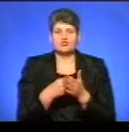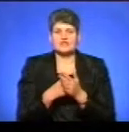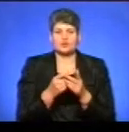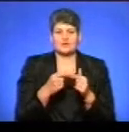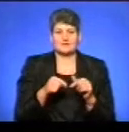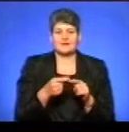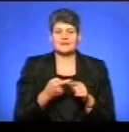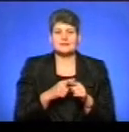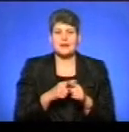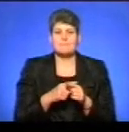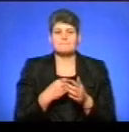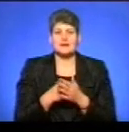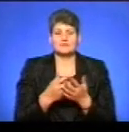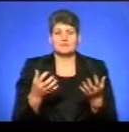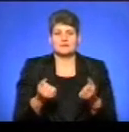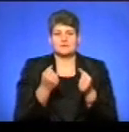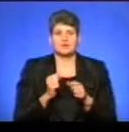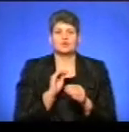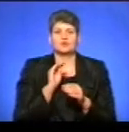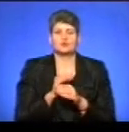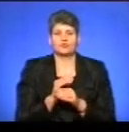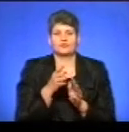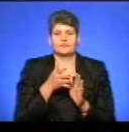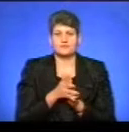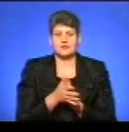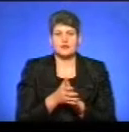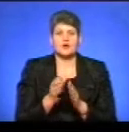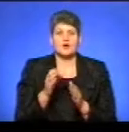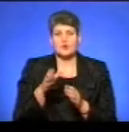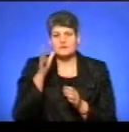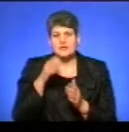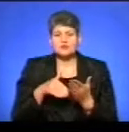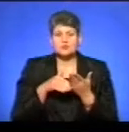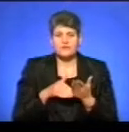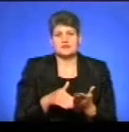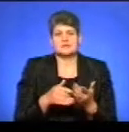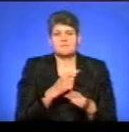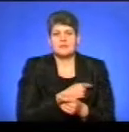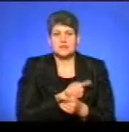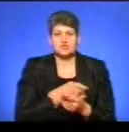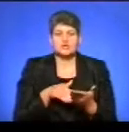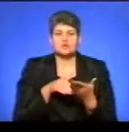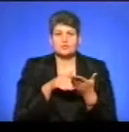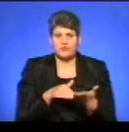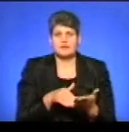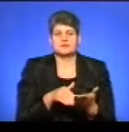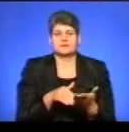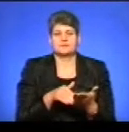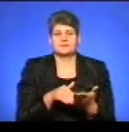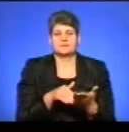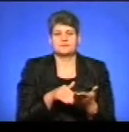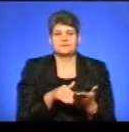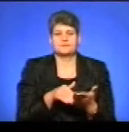сфери. Це базова дотація, додаткова дотація, освітні субвенції, медична субвенція. І, як я вже сказав,